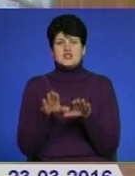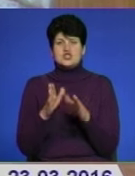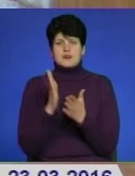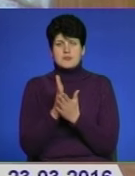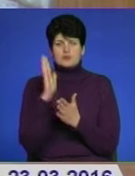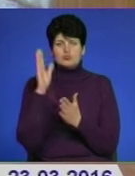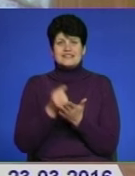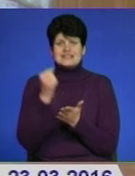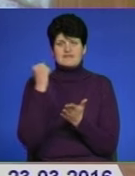затверджені на сесії.